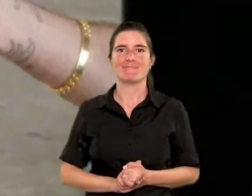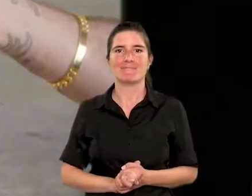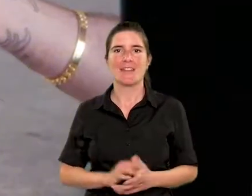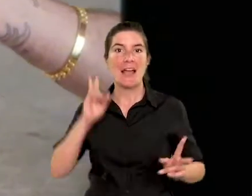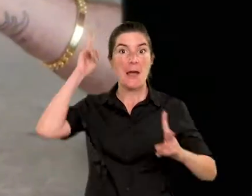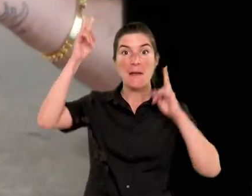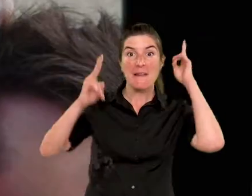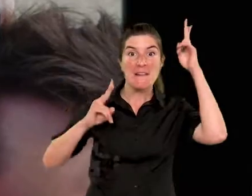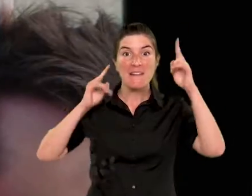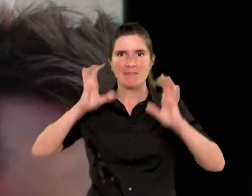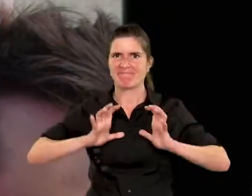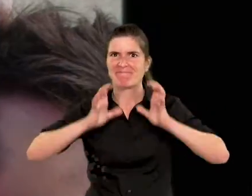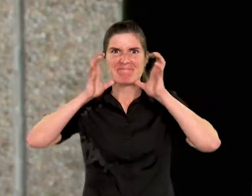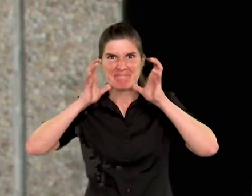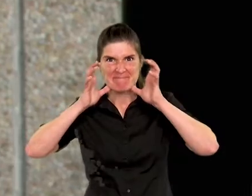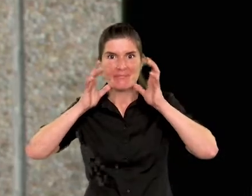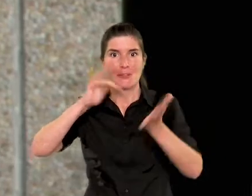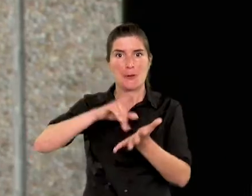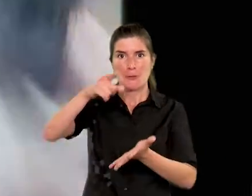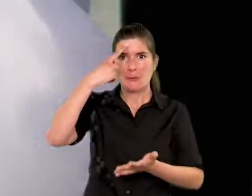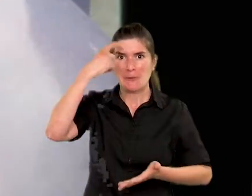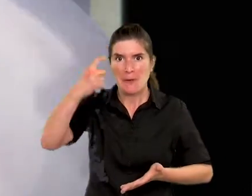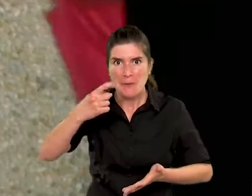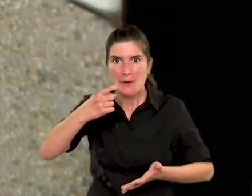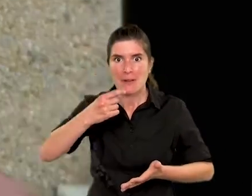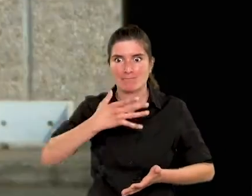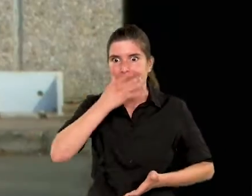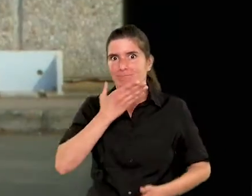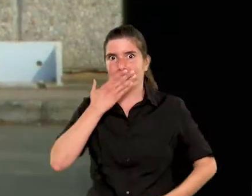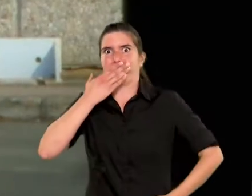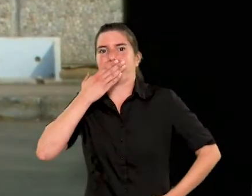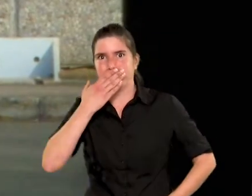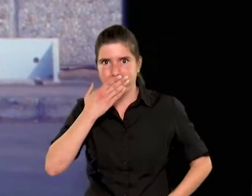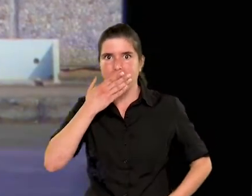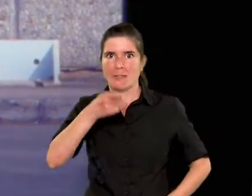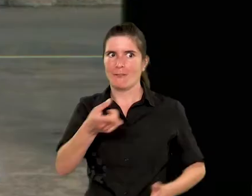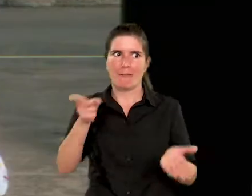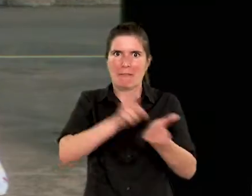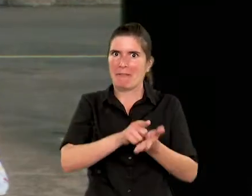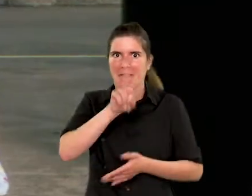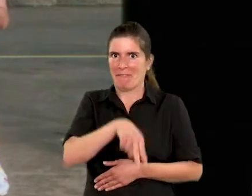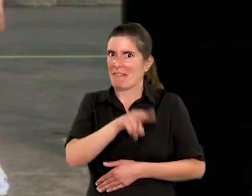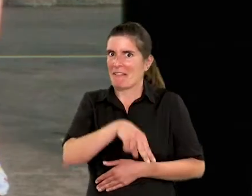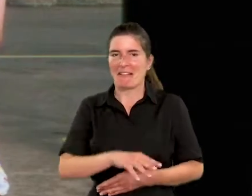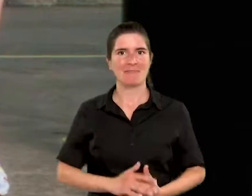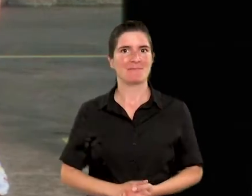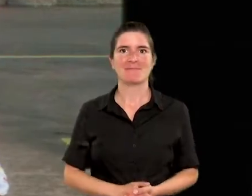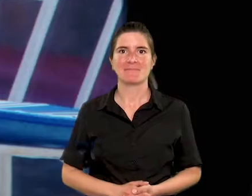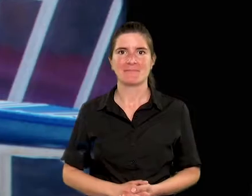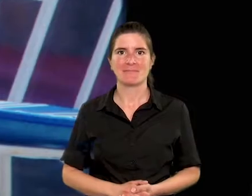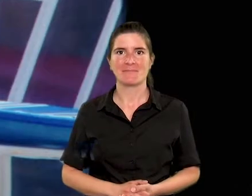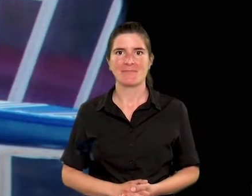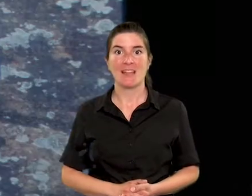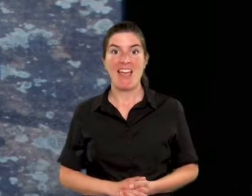mai Ventinats incomprensibles que recordes amb horror Que no tornin, que no tornin mai,